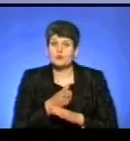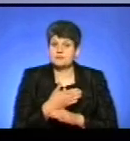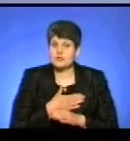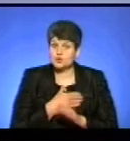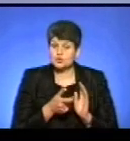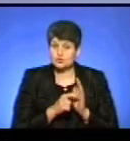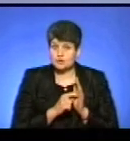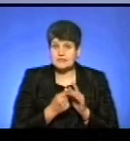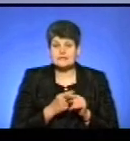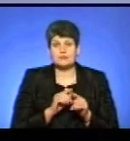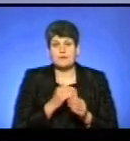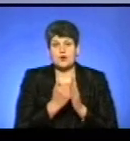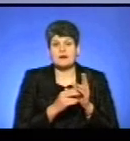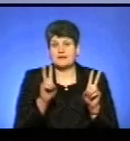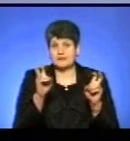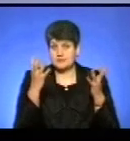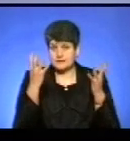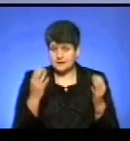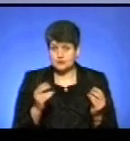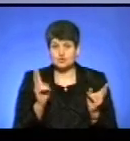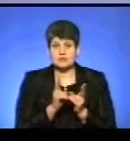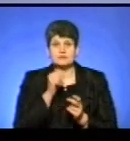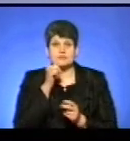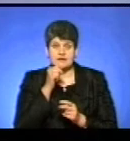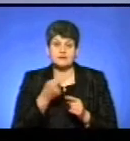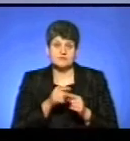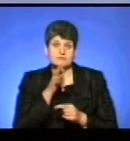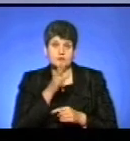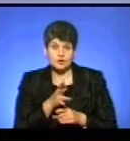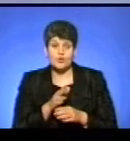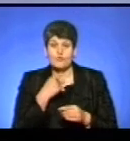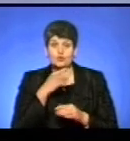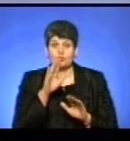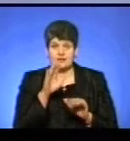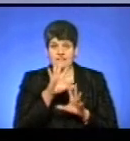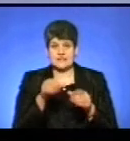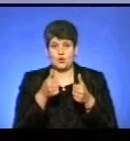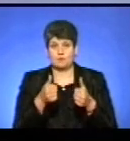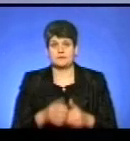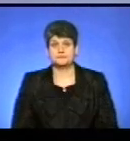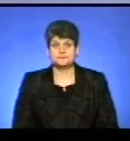студії. Нагадую, це була програма «Тема дня». Зустрінемося завтра о цій же порі. Кажу вам добу бачення і на все добре.